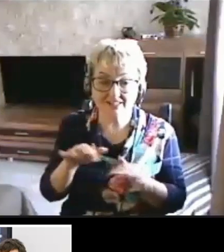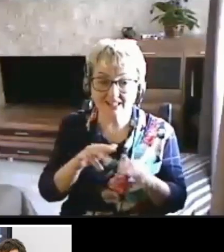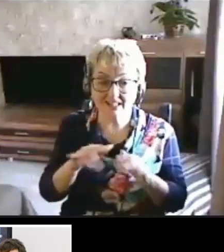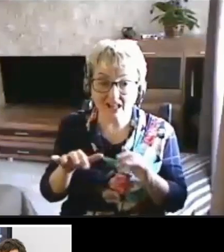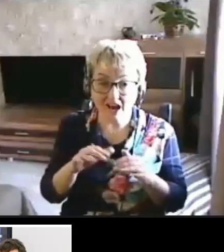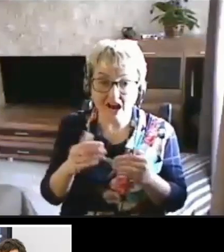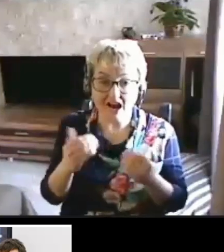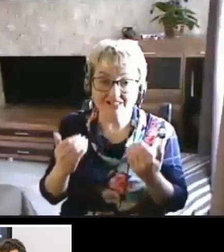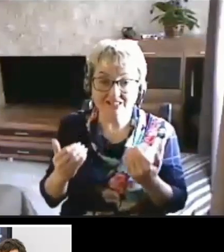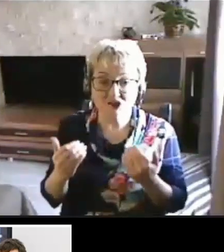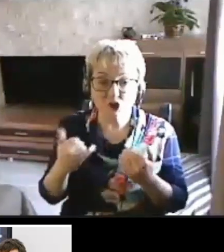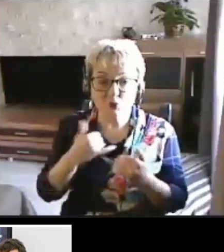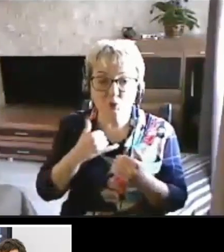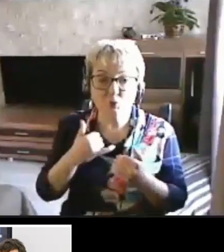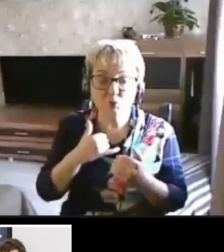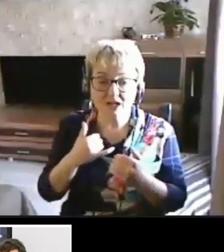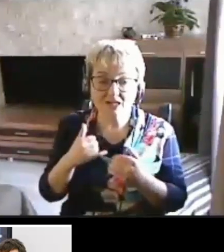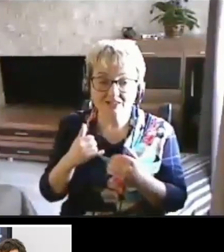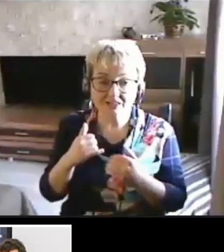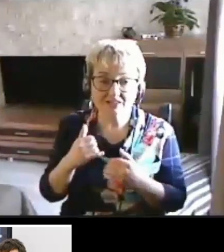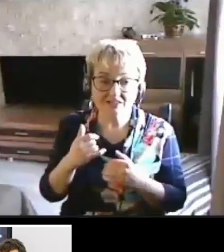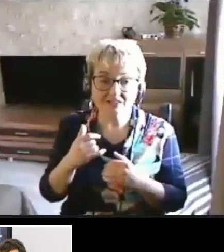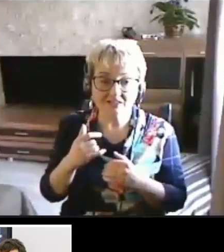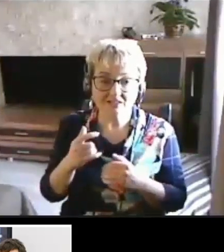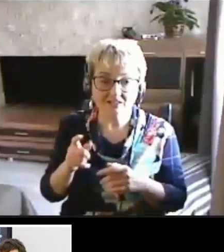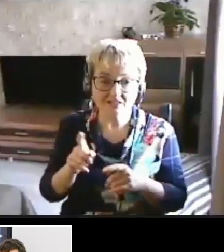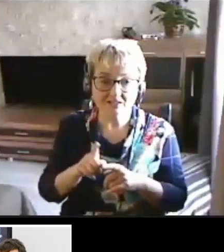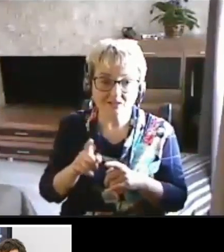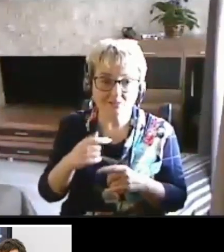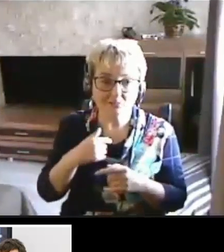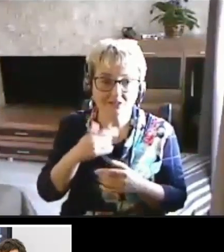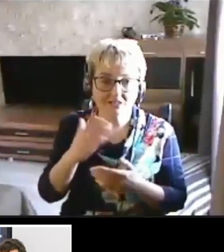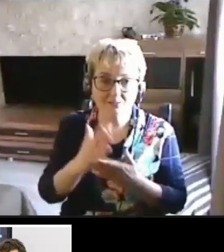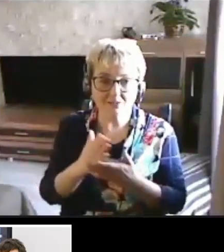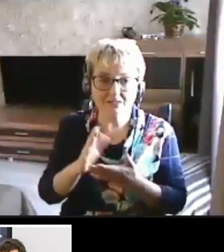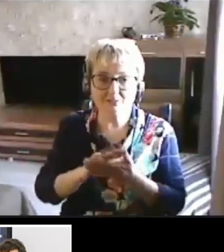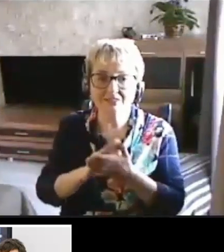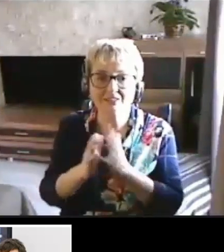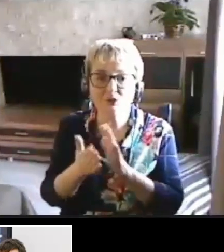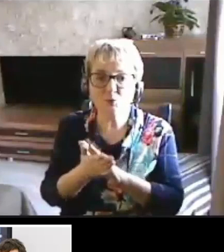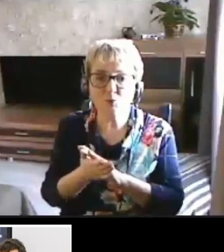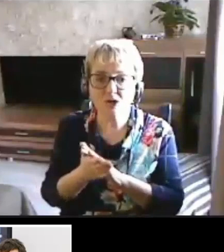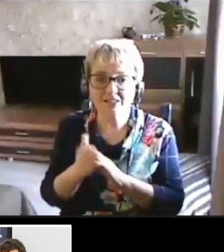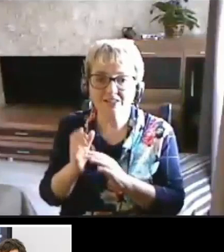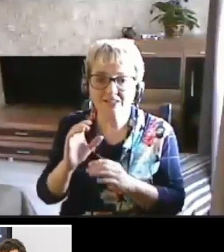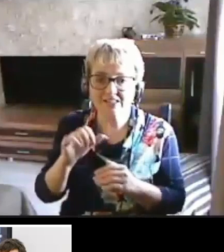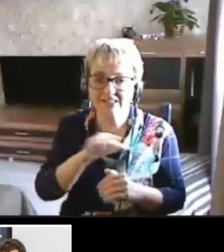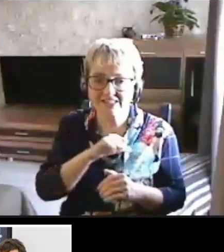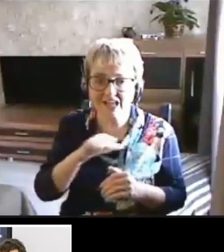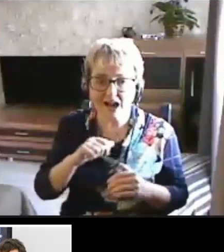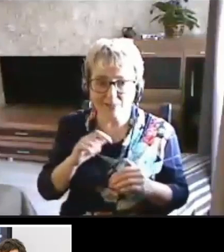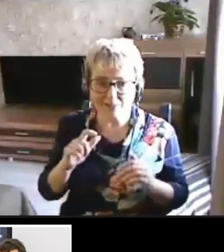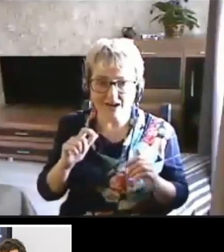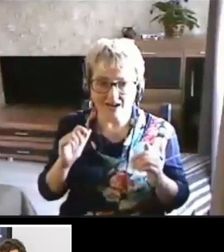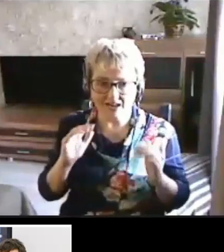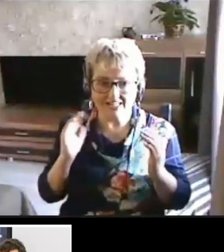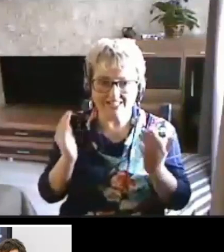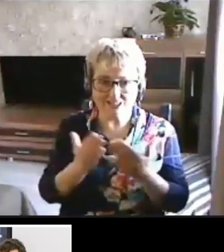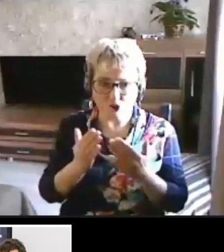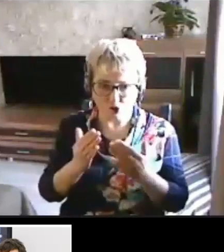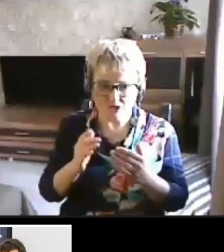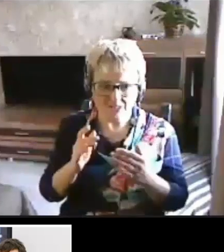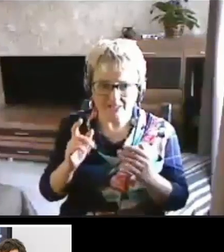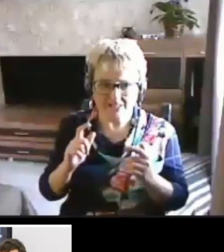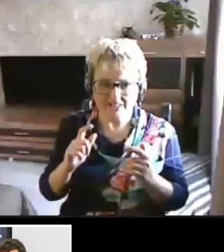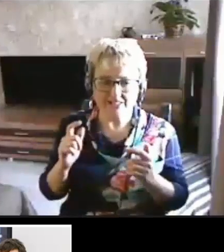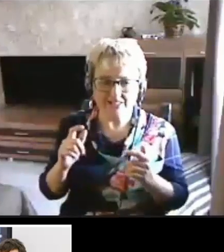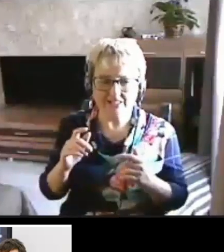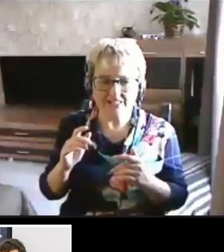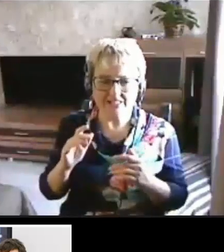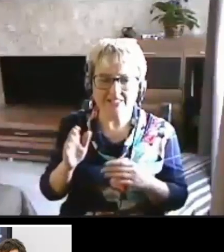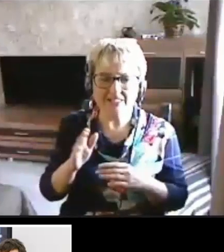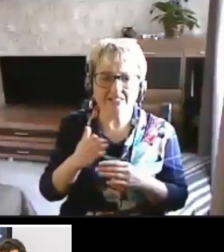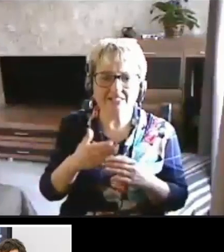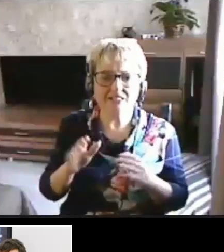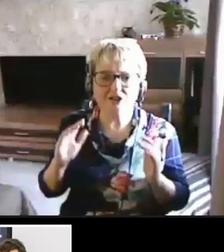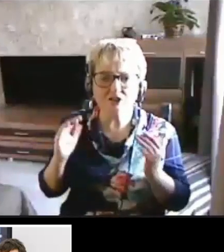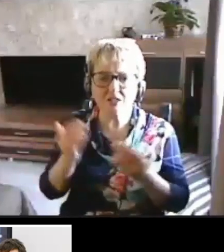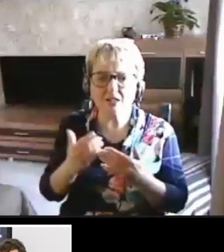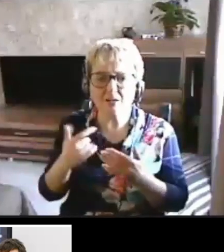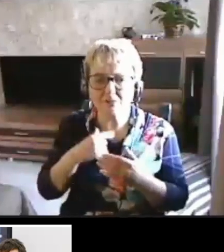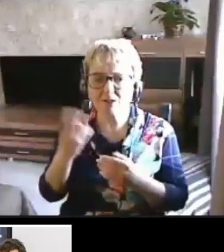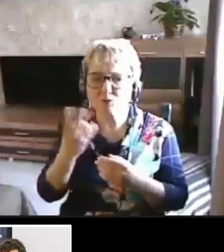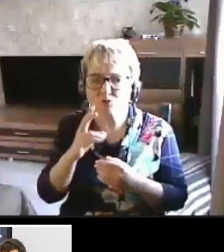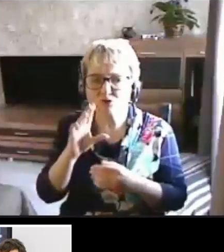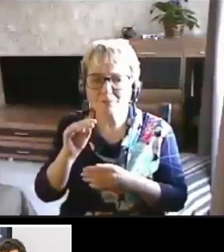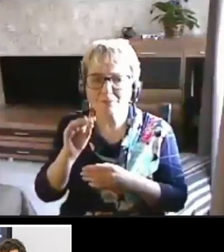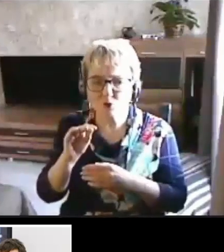Сейчас у нас идет, ну, вот, мы имеем ситуацию с самоизоляцией, для того, чтобы выйти, мне нужно получить цифровой